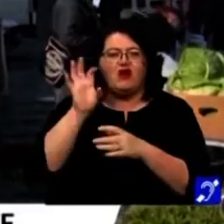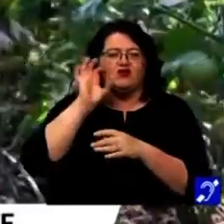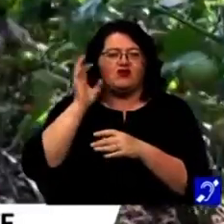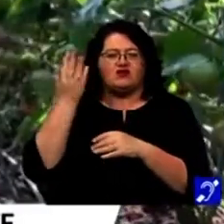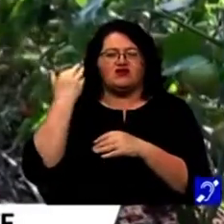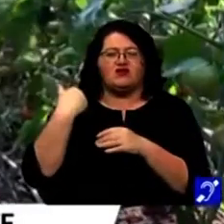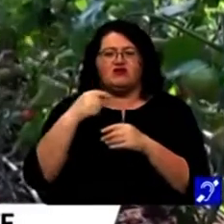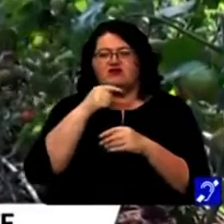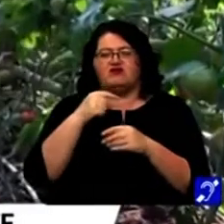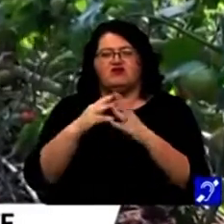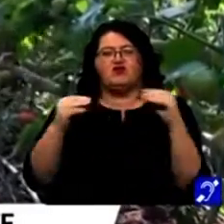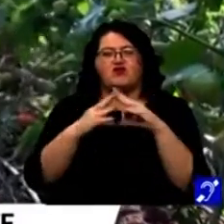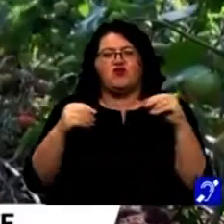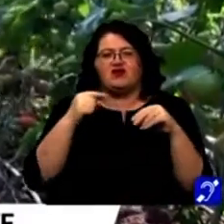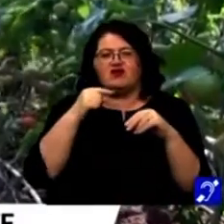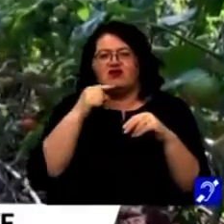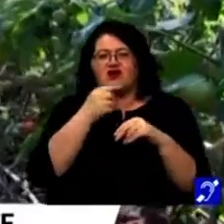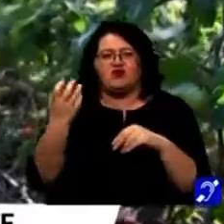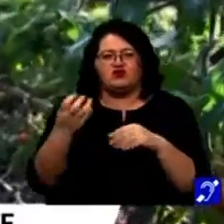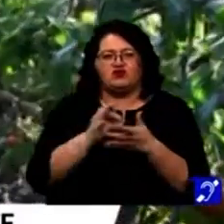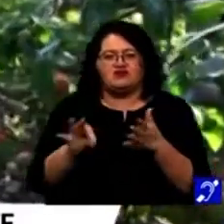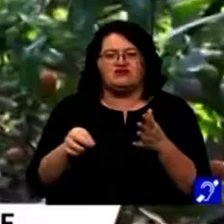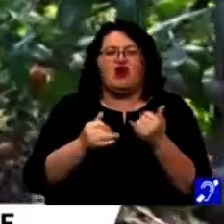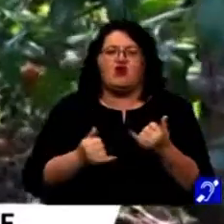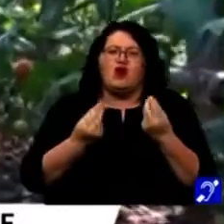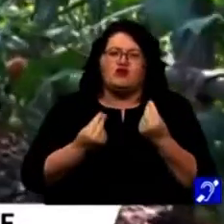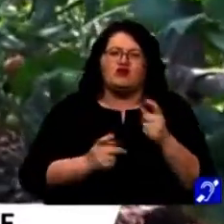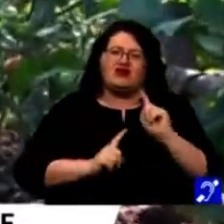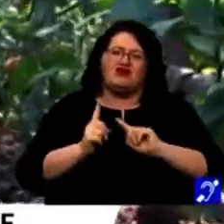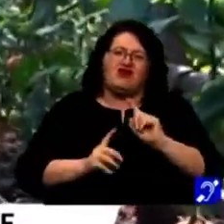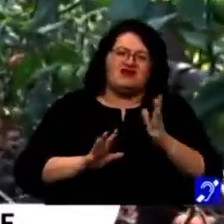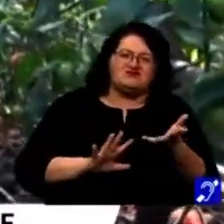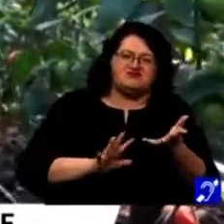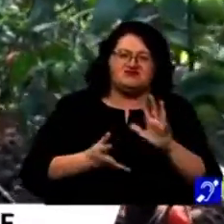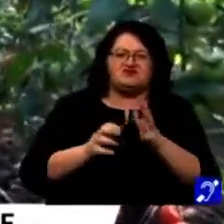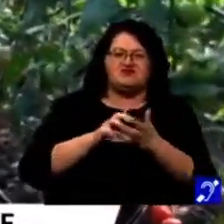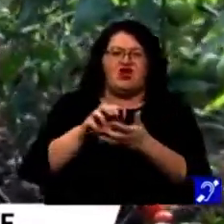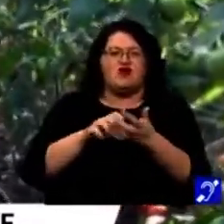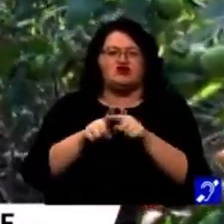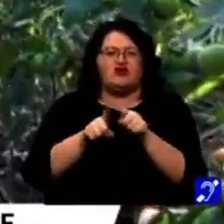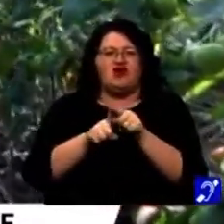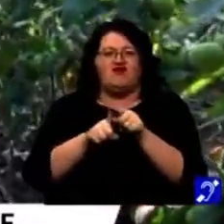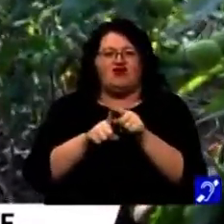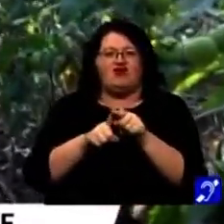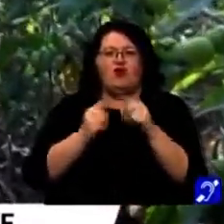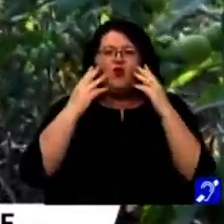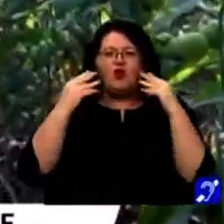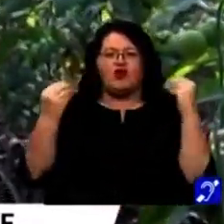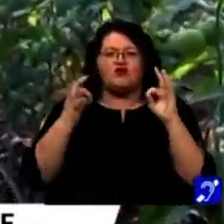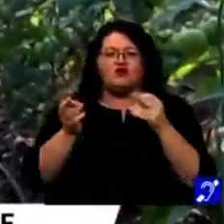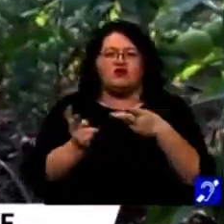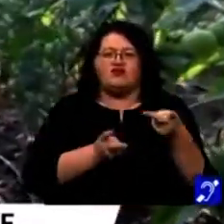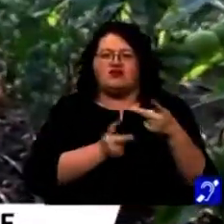aminte, mâncam. Acum sunt roșii bune, adică alea olandeză, bune pentru